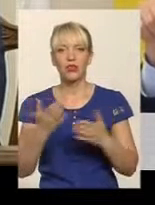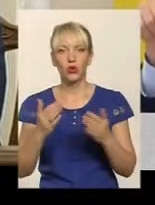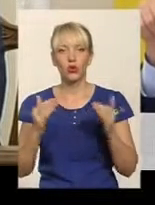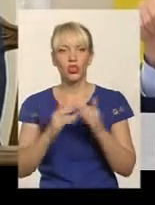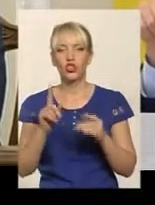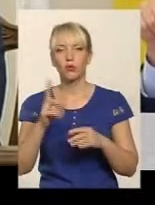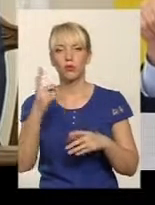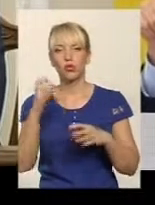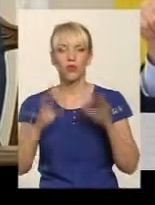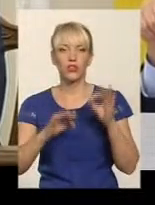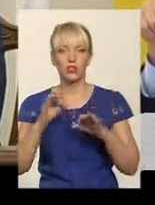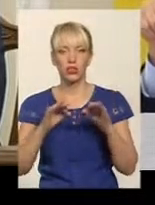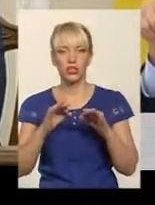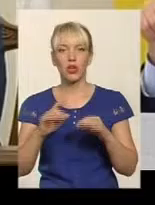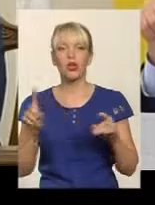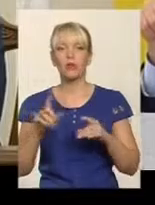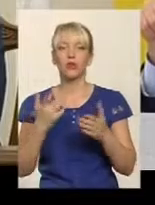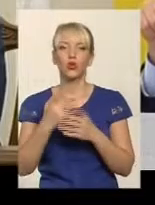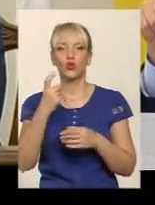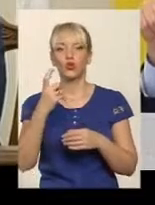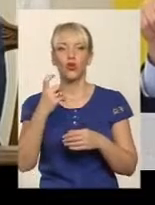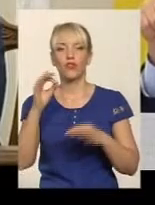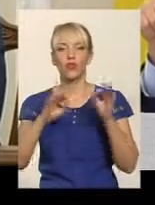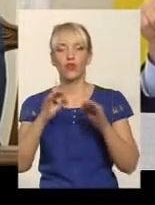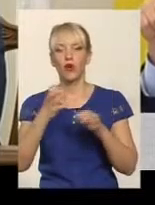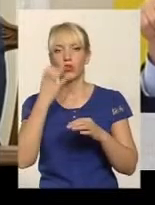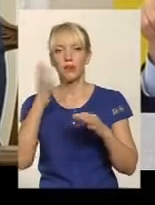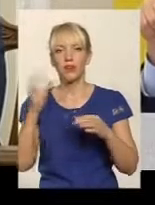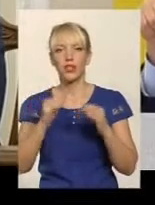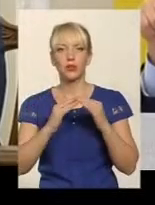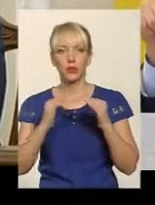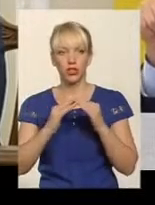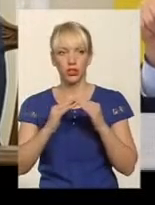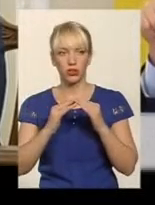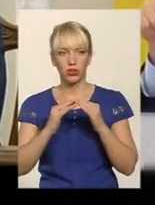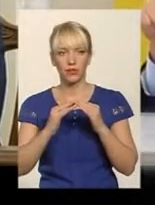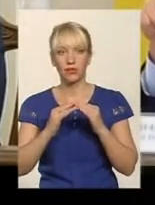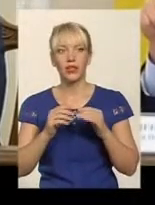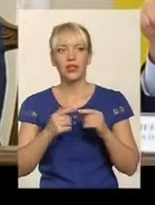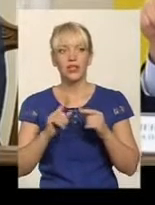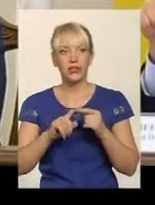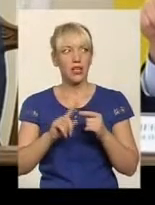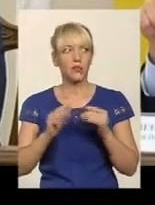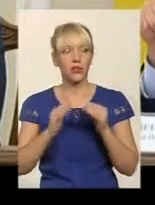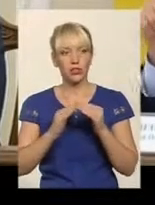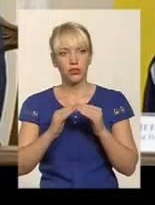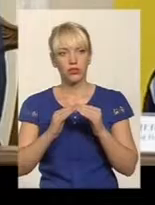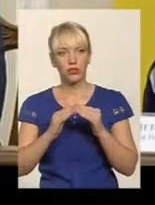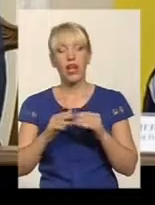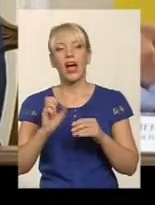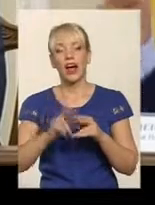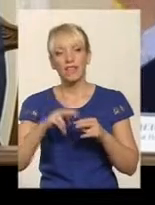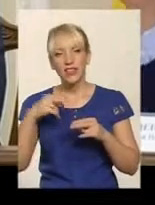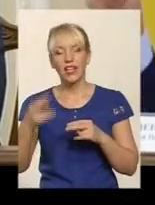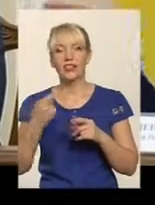начебто було утеплений один будинок. Там ця вартість утеплення коштує так, що можна півквартала утеплити. А